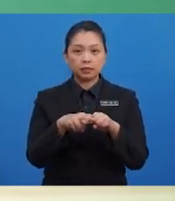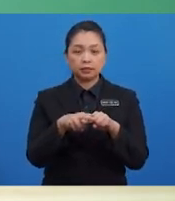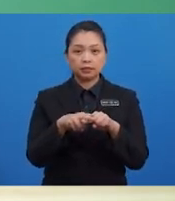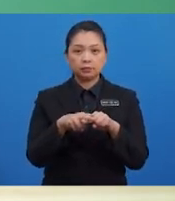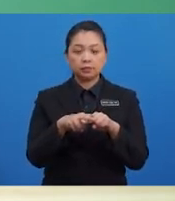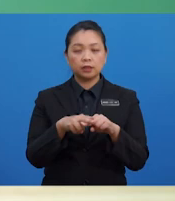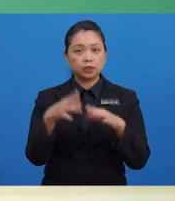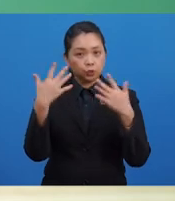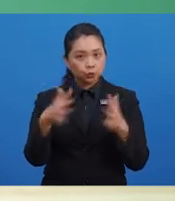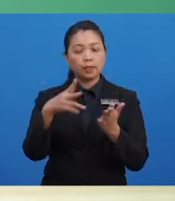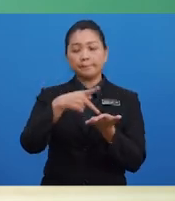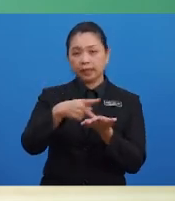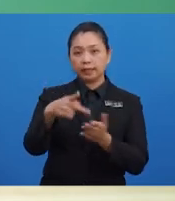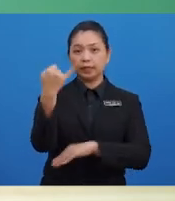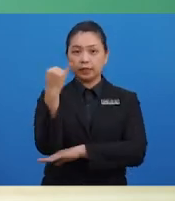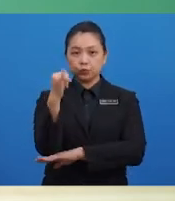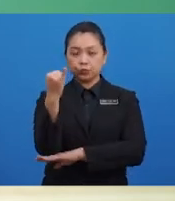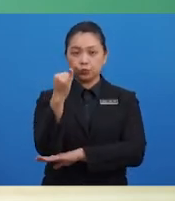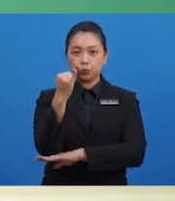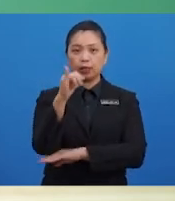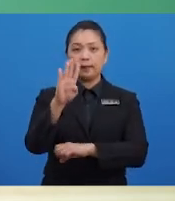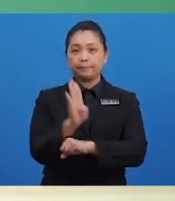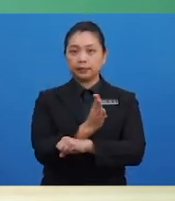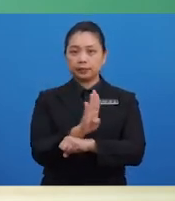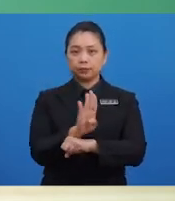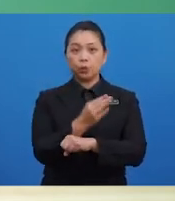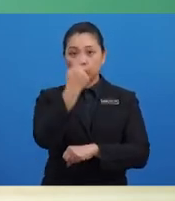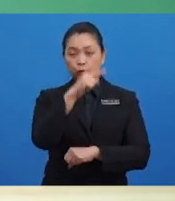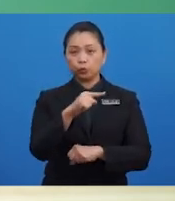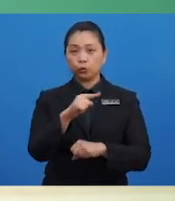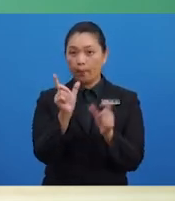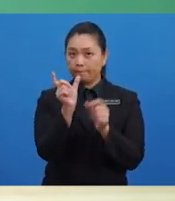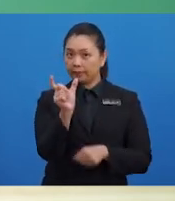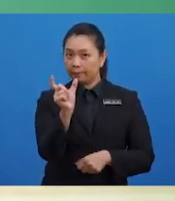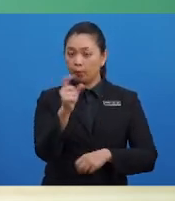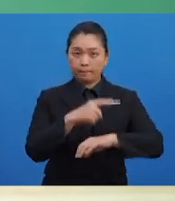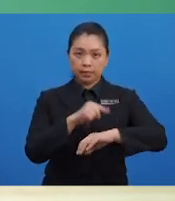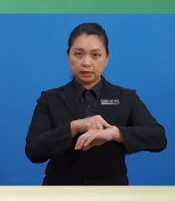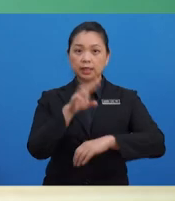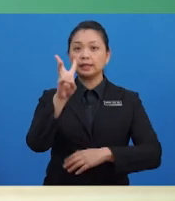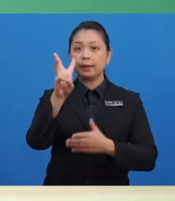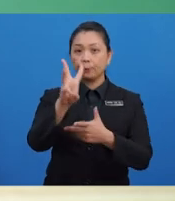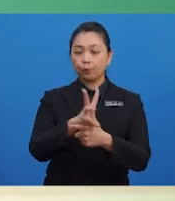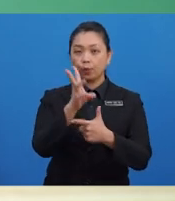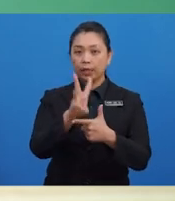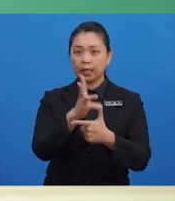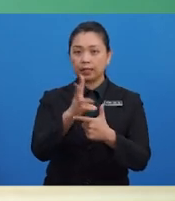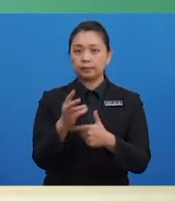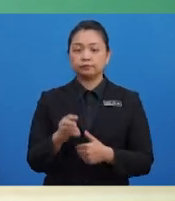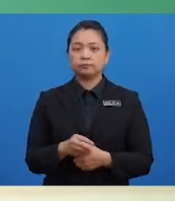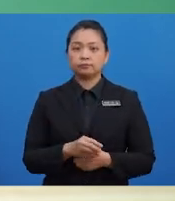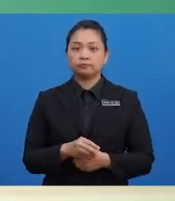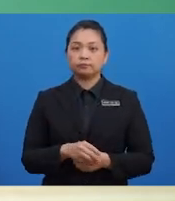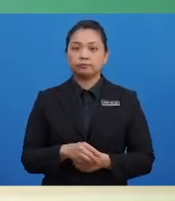membayar insurans perniagaan untuk tempoh 6 bulan bermula 1 September 2019.